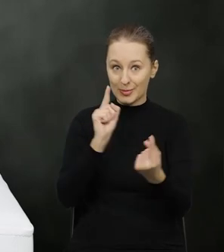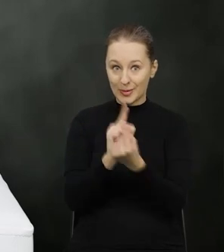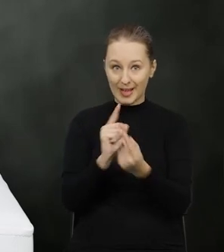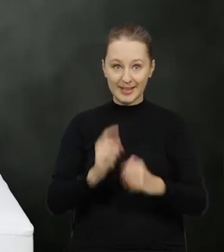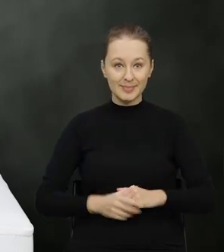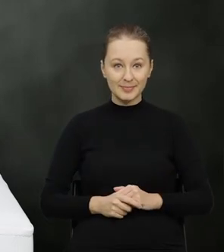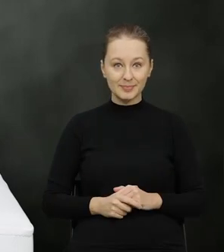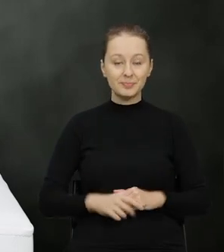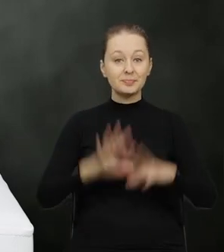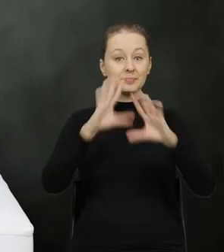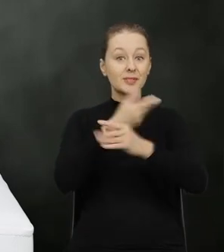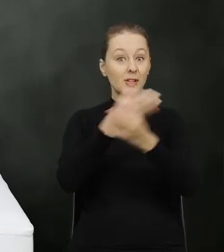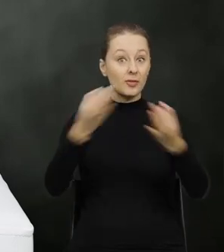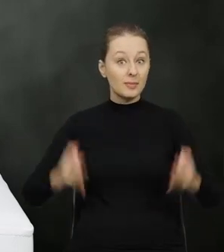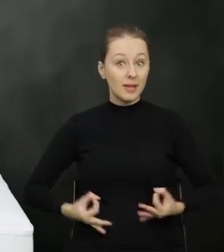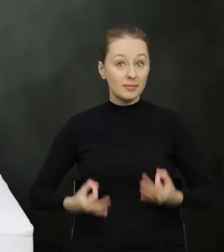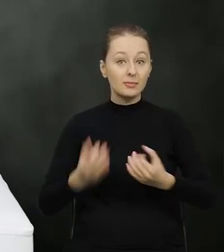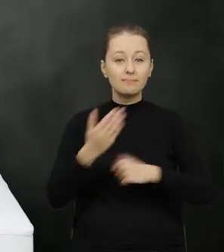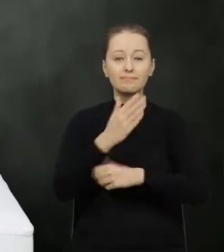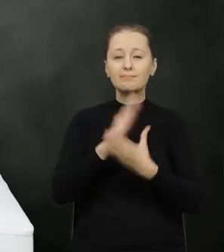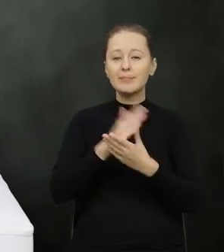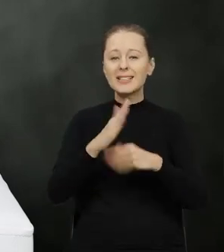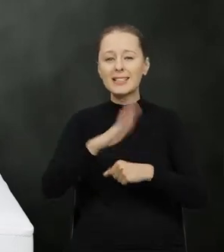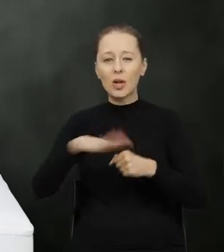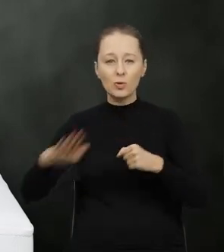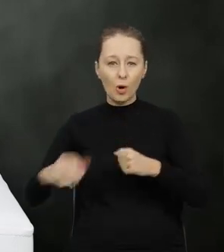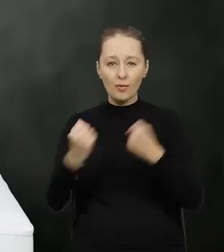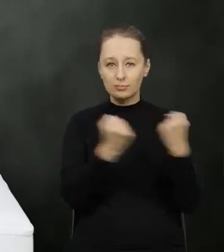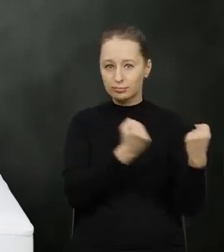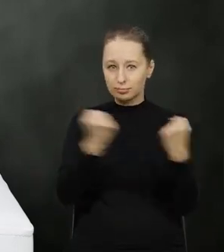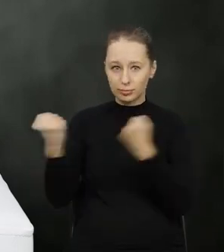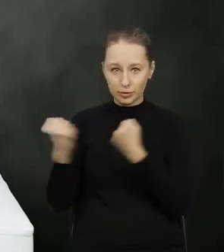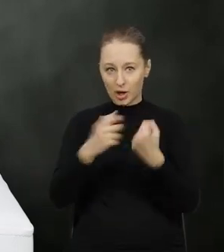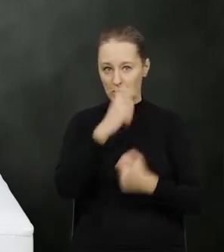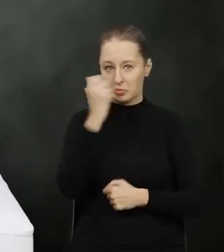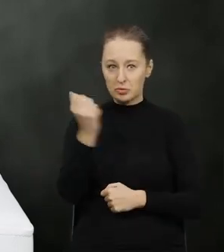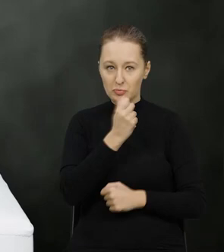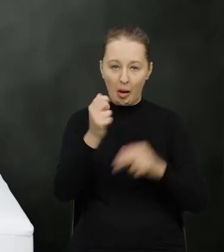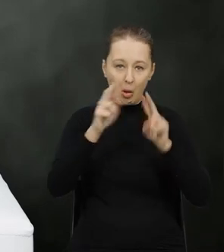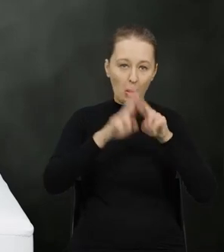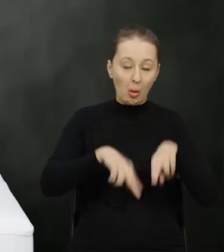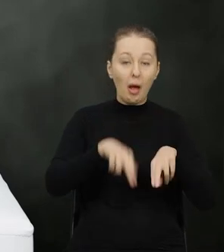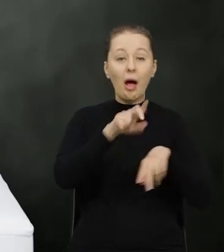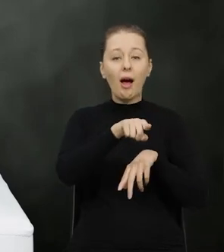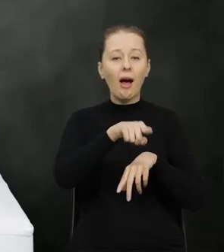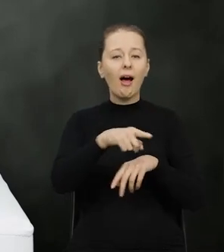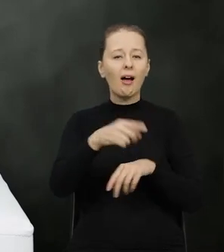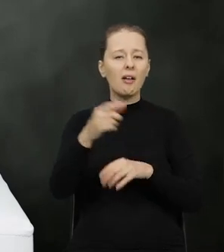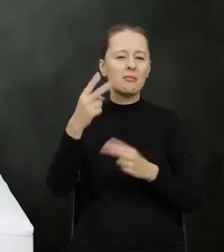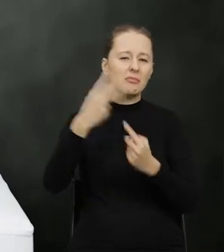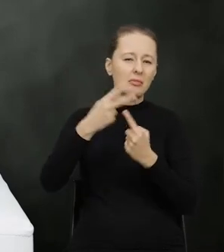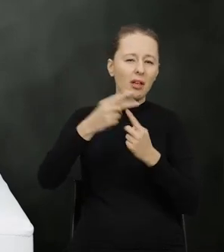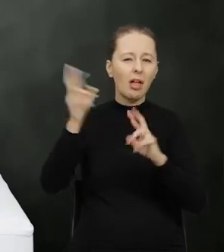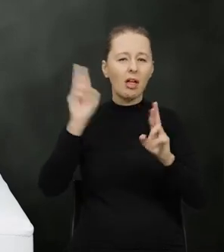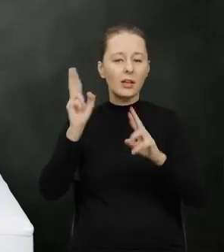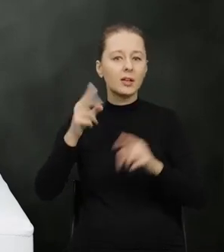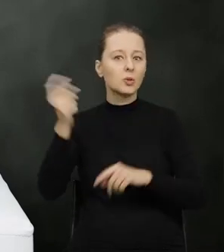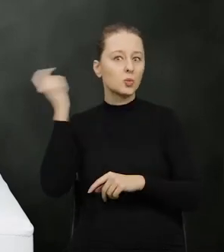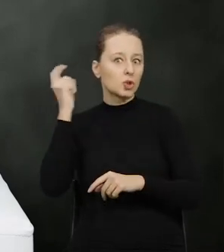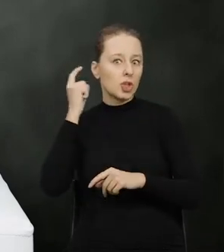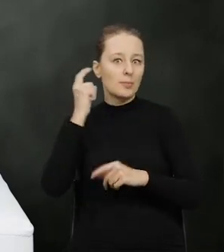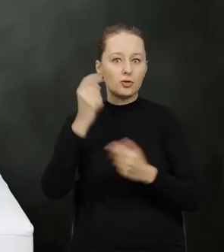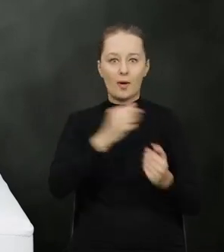spotkanie. Proszę Państwa, mieć zdrowe przemieszczanie odpadów. W mediach bardzo często słyszymy o tym, że do Polski przyjeżdżają